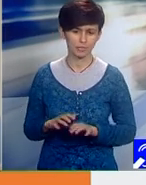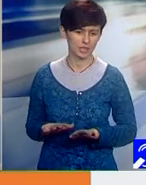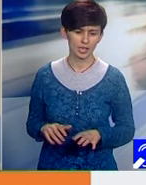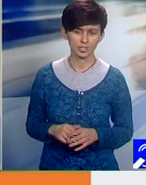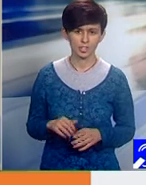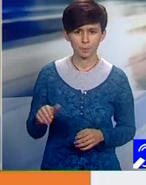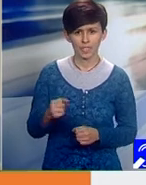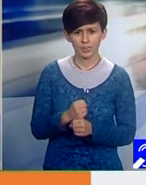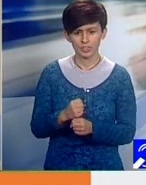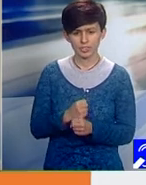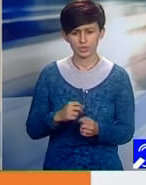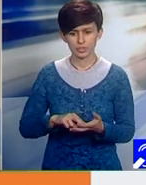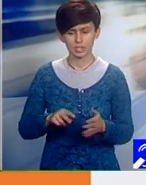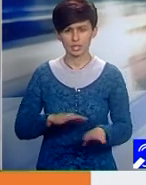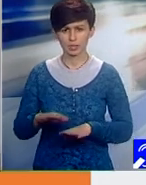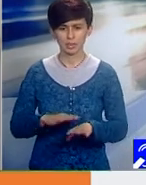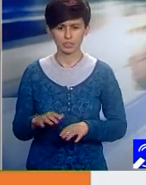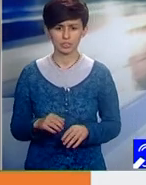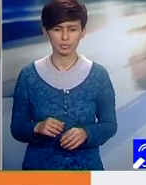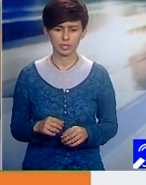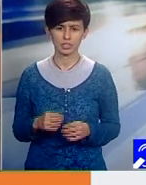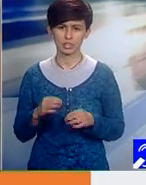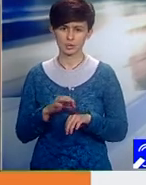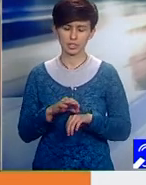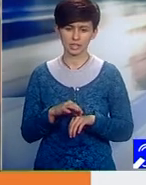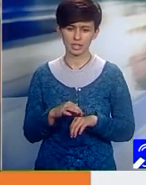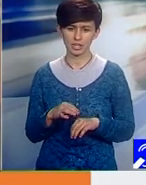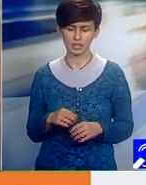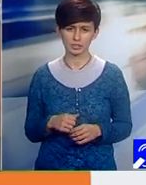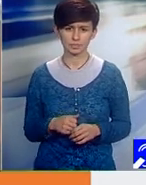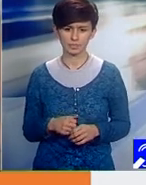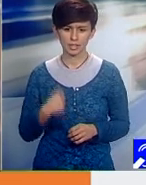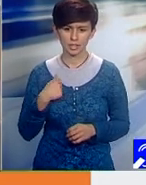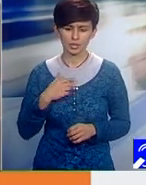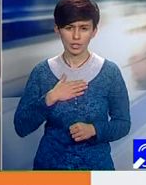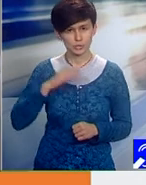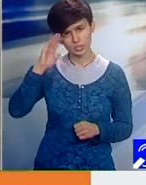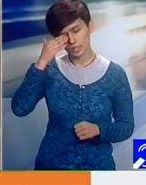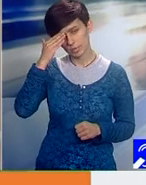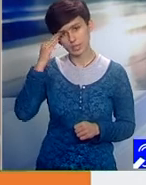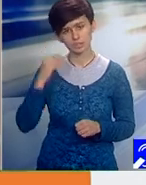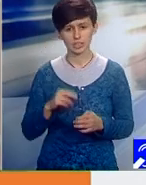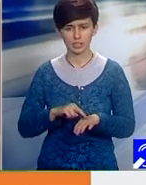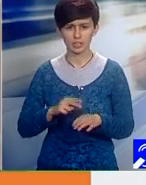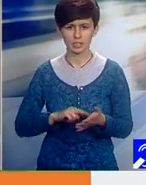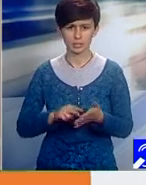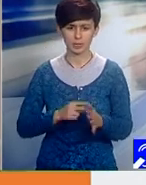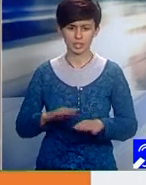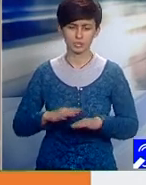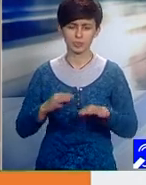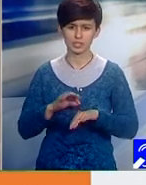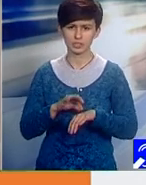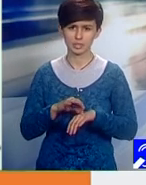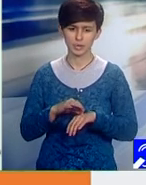Aveți și studii de management? Da. Sanitar? și studii, am și master în management sanitar. În politică?